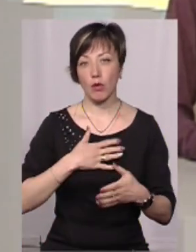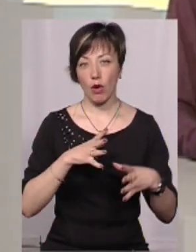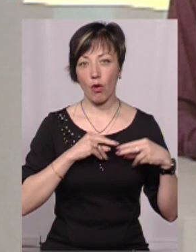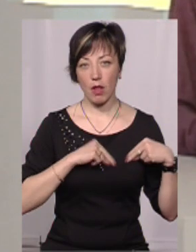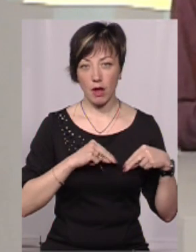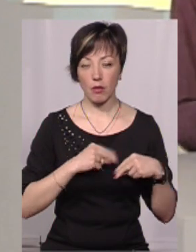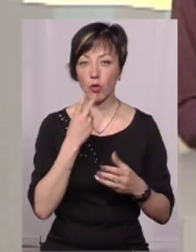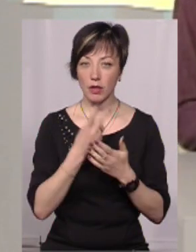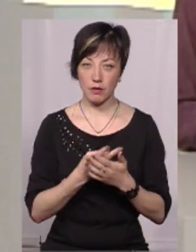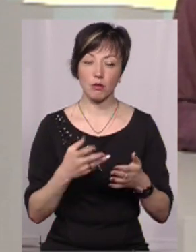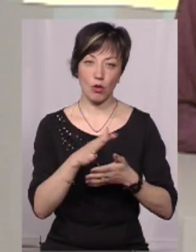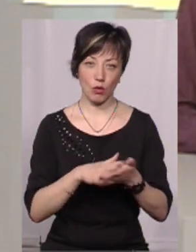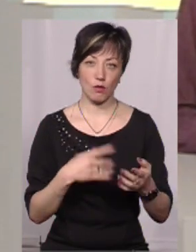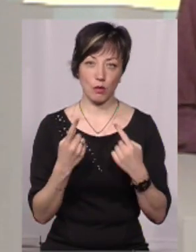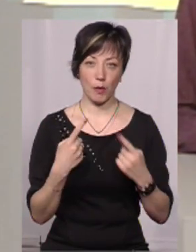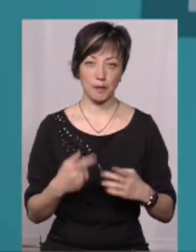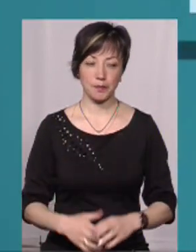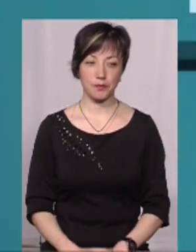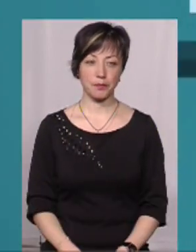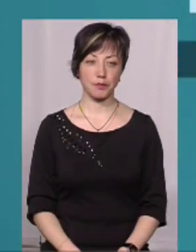колеги Світлани Поробок. Подивимося і продовжимо.